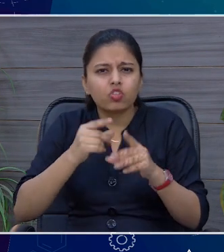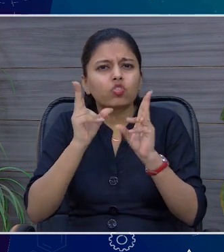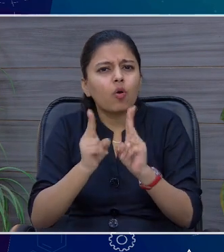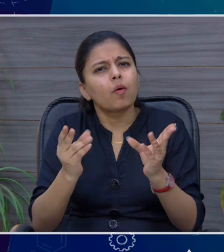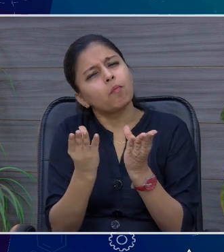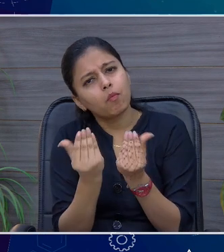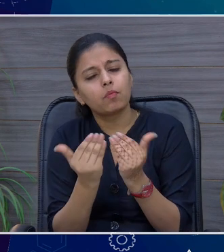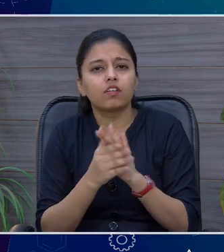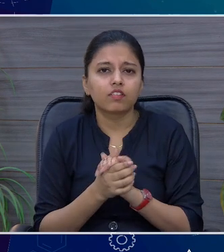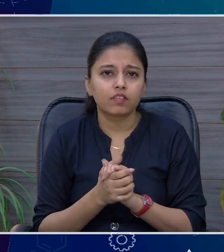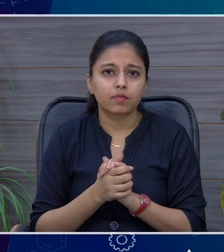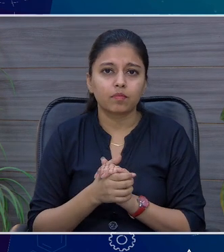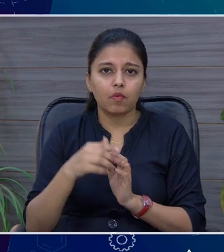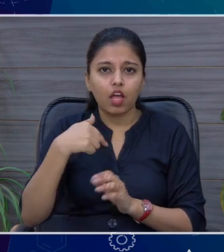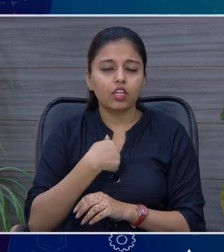केश